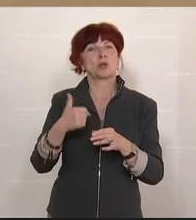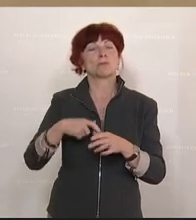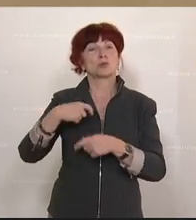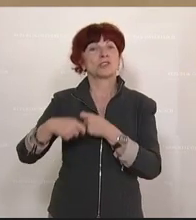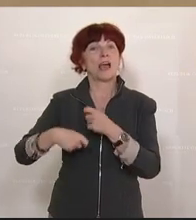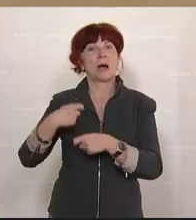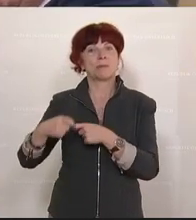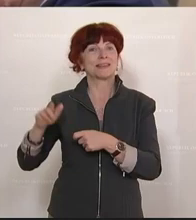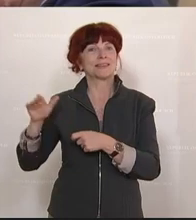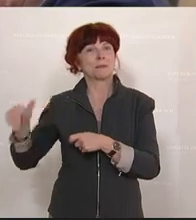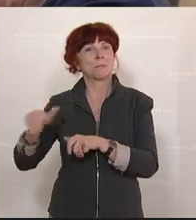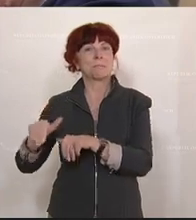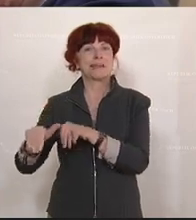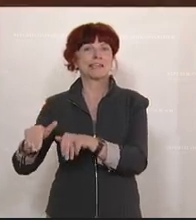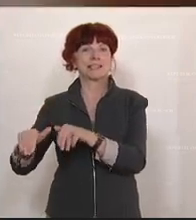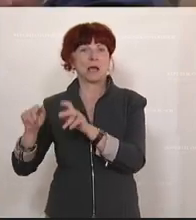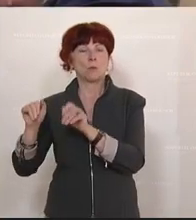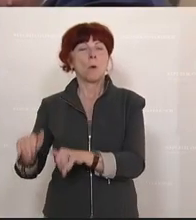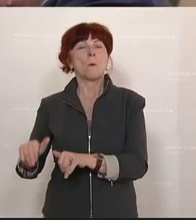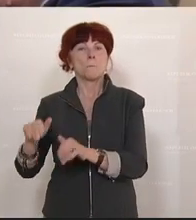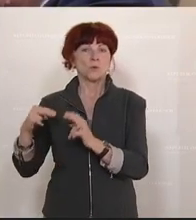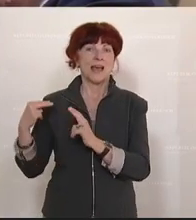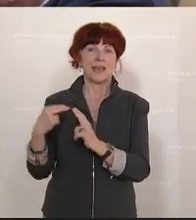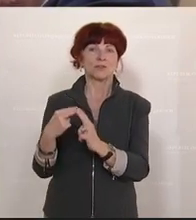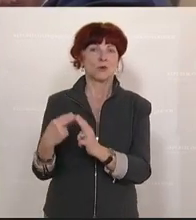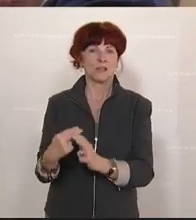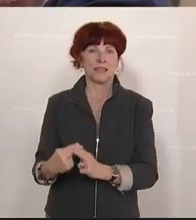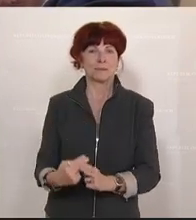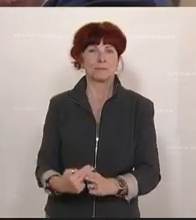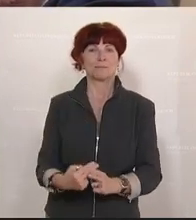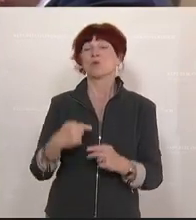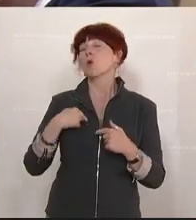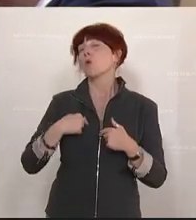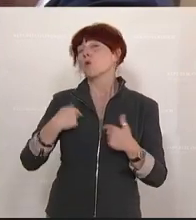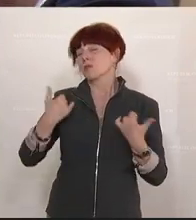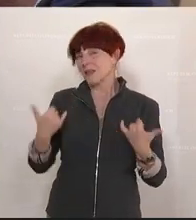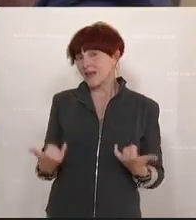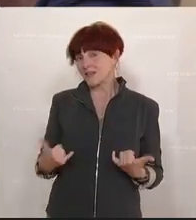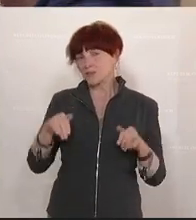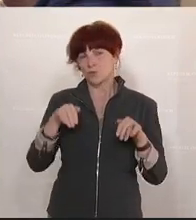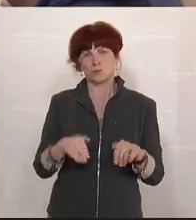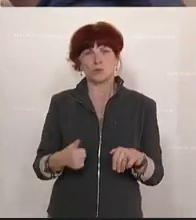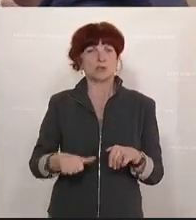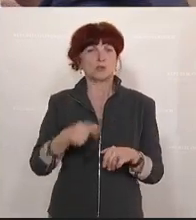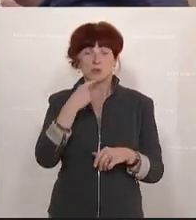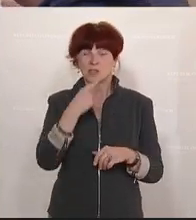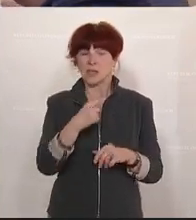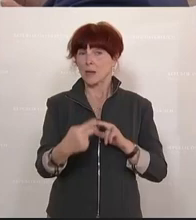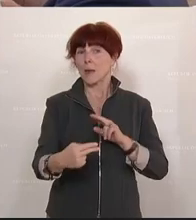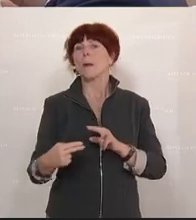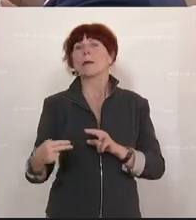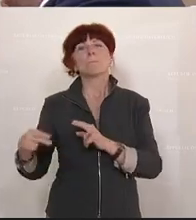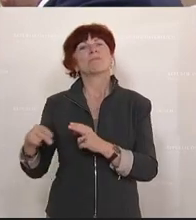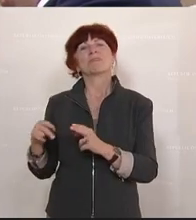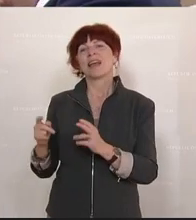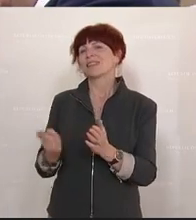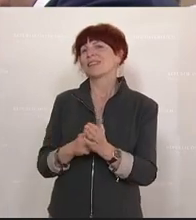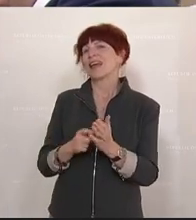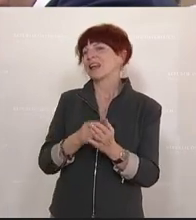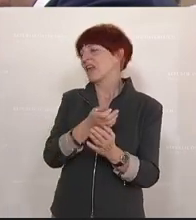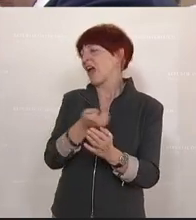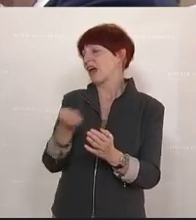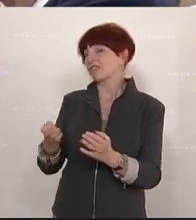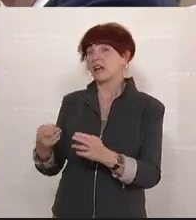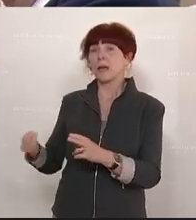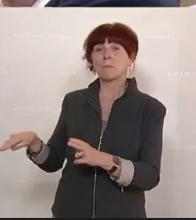Kabinett auch erhalten kann. Und an dieser Stelle muss ich sagen, dass die Beantwortung dieser dringlichen Anfrage